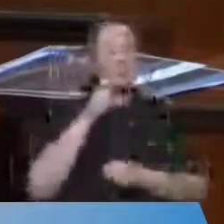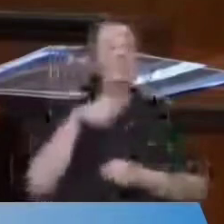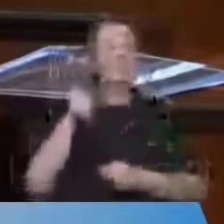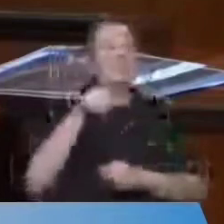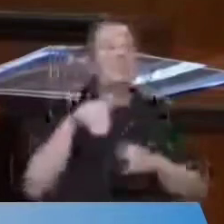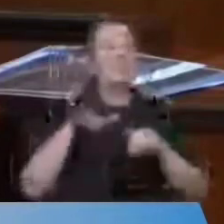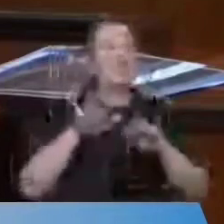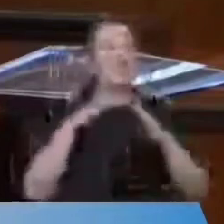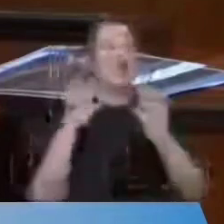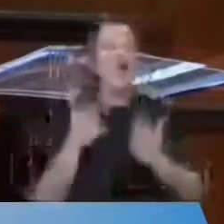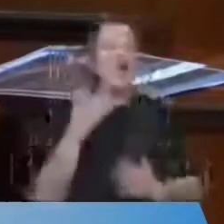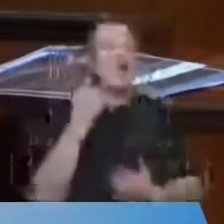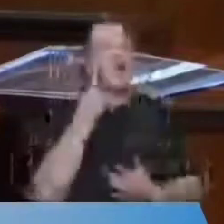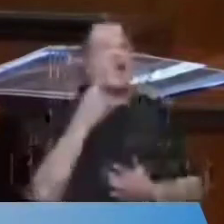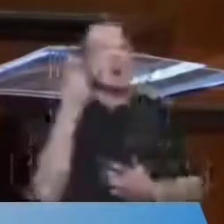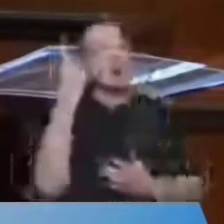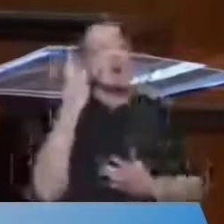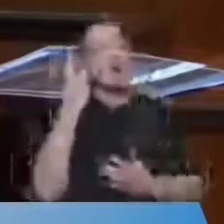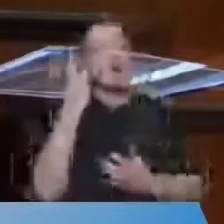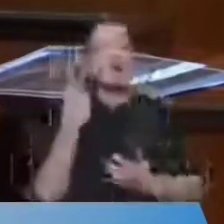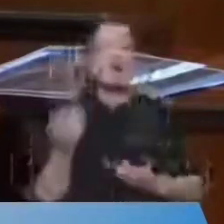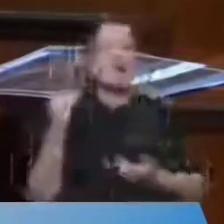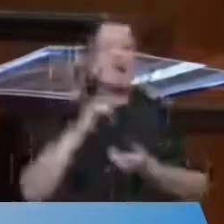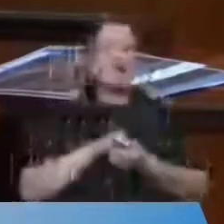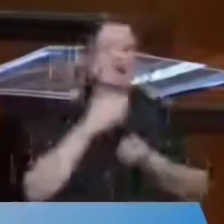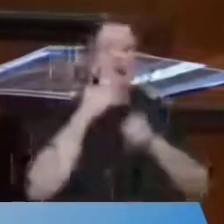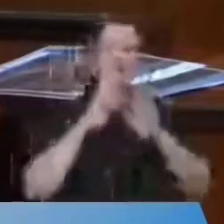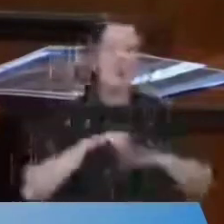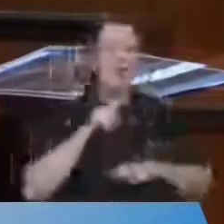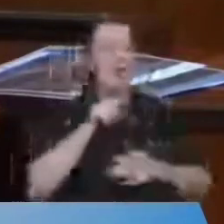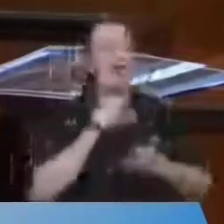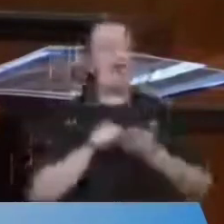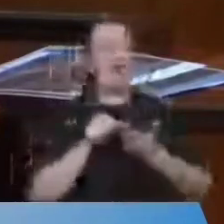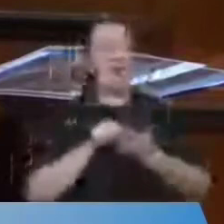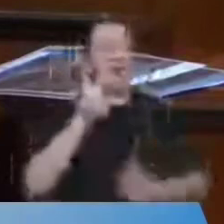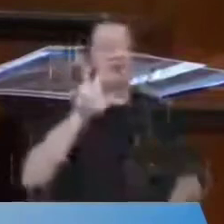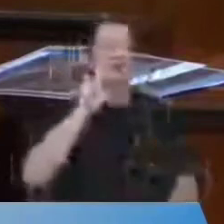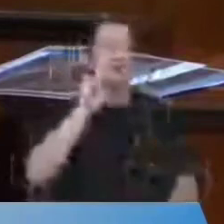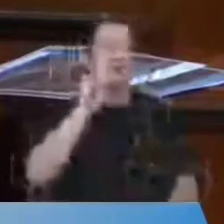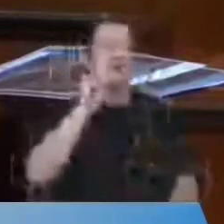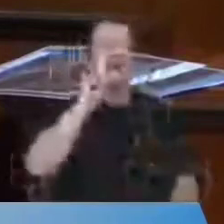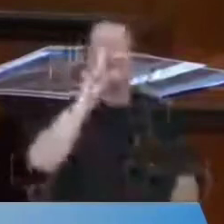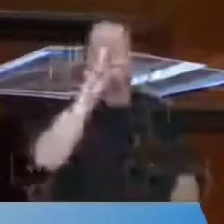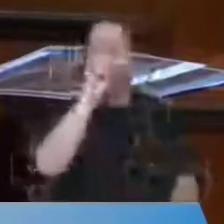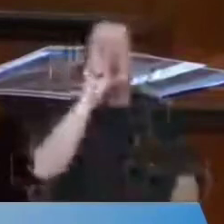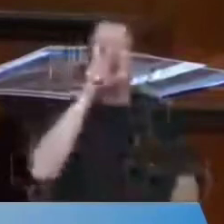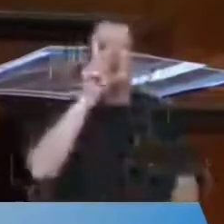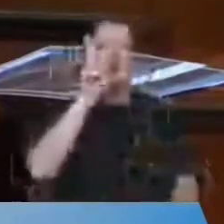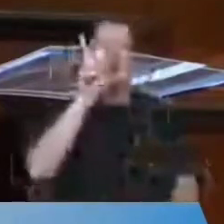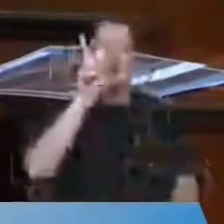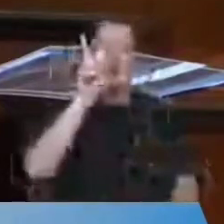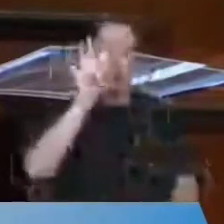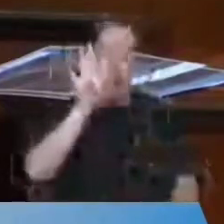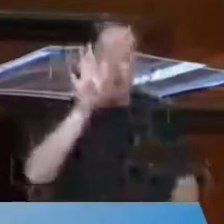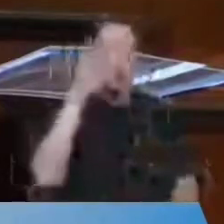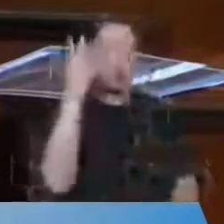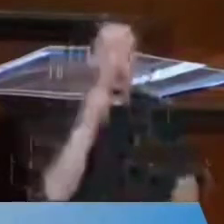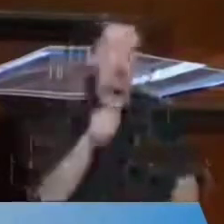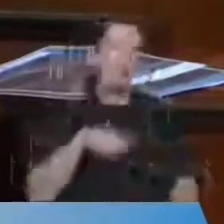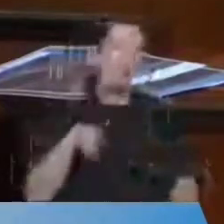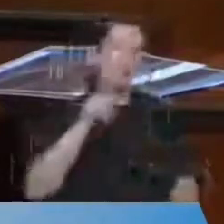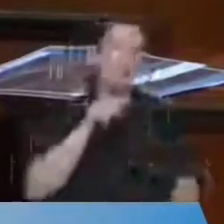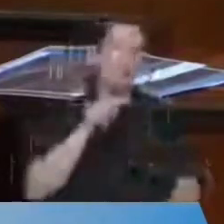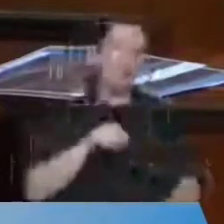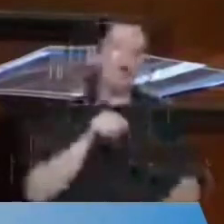ama Cumhur İttifakı'nı bekledikleri ve o tarihinde otuz bir Mart iki bin yirmi dört olduğunu size